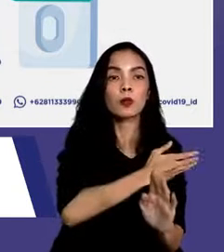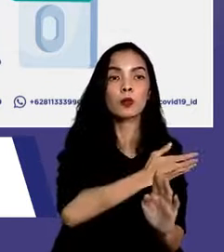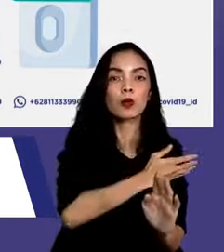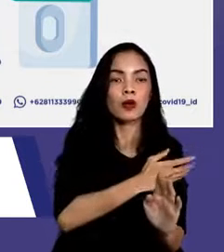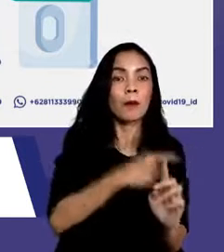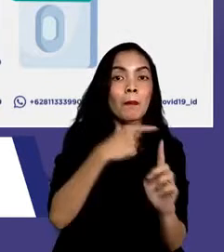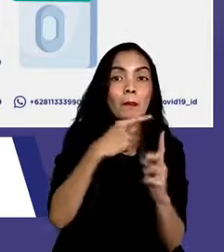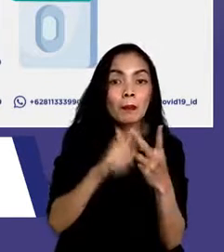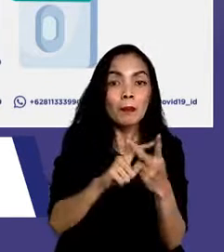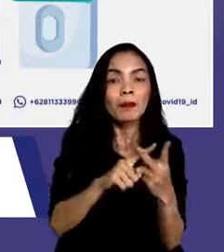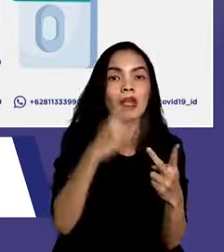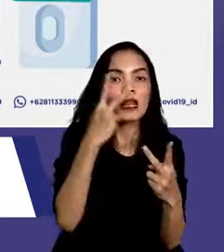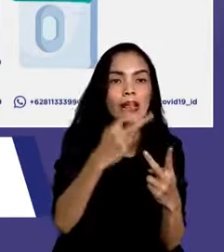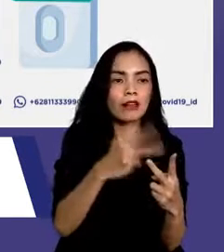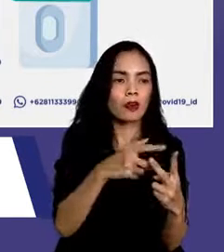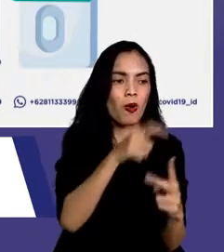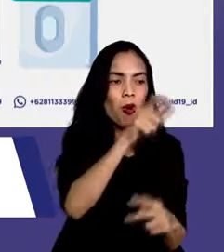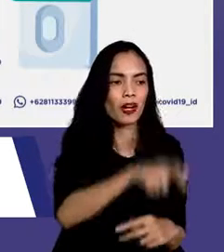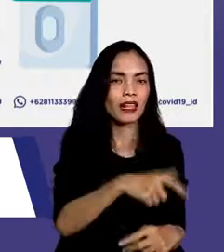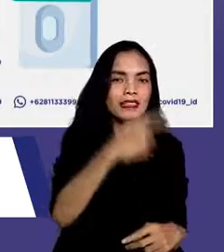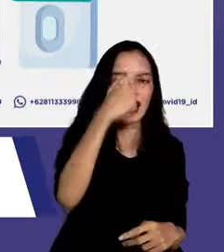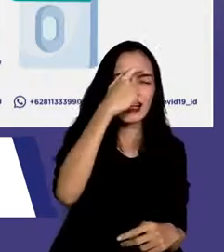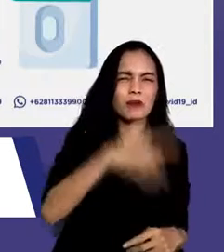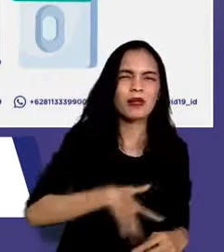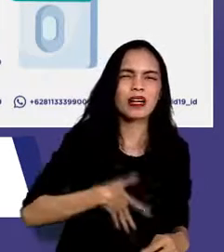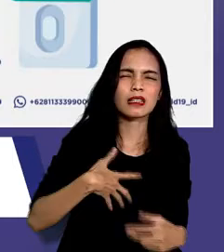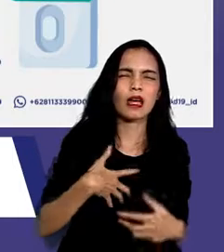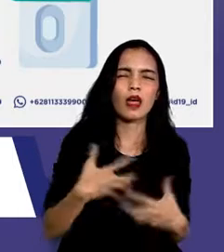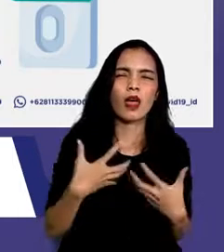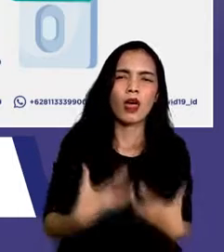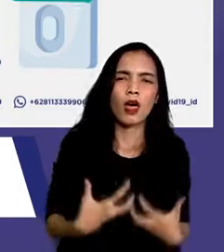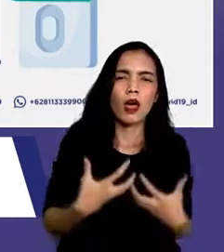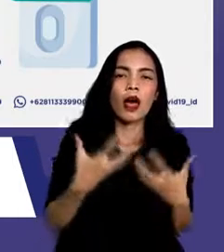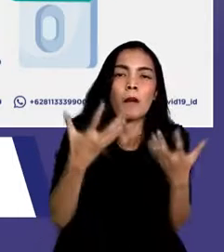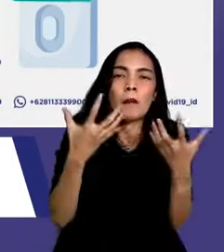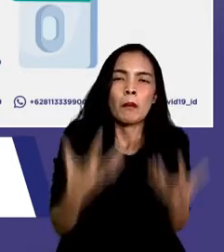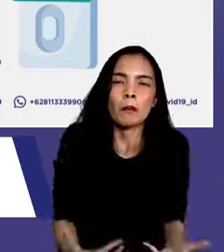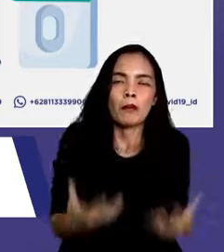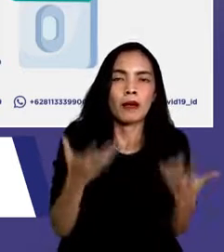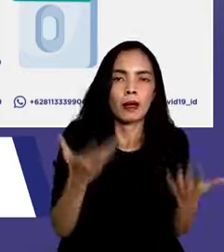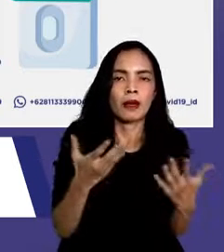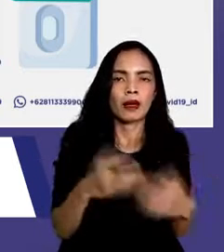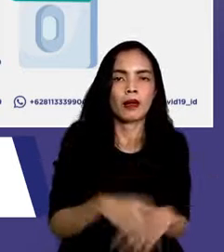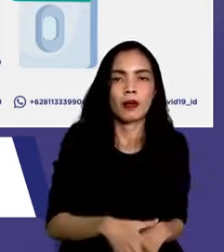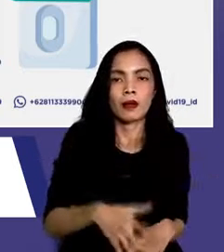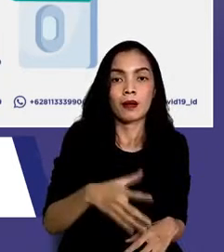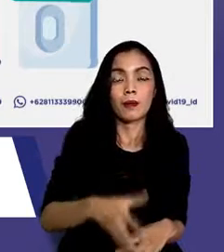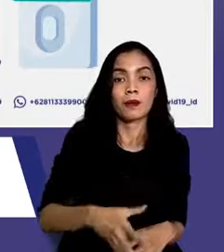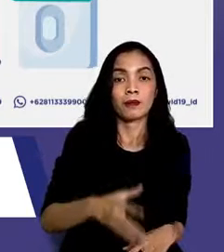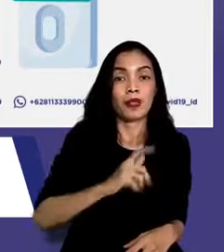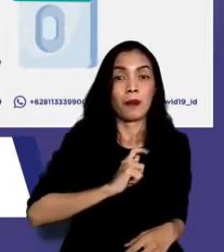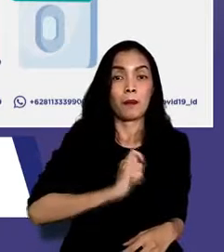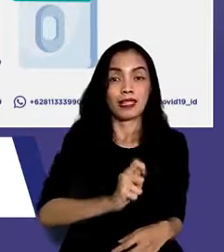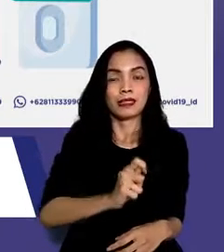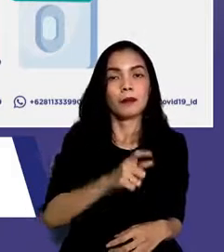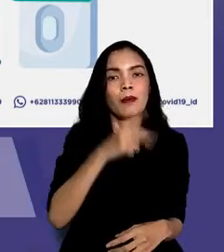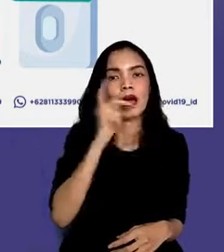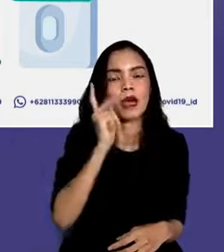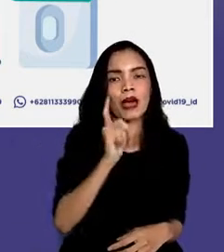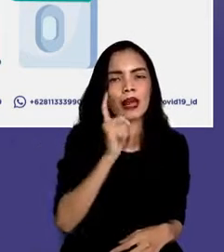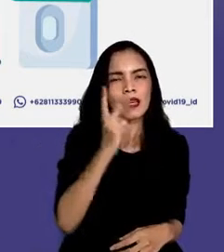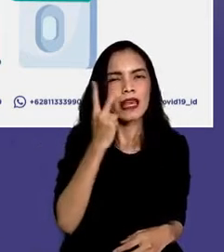berat selain itu prinsip prioritas testing juga harus diterapkan mengingat beberapa daerah pun memiliki